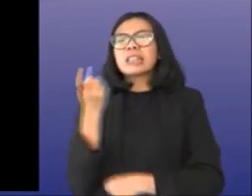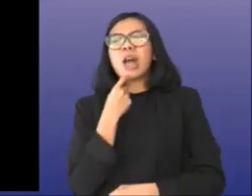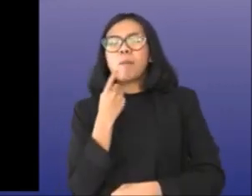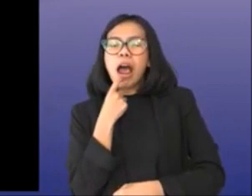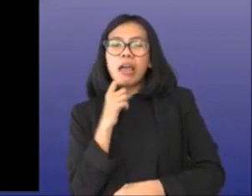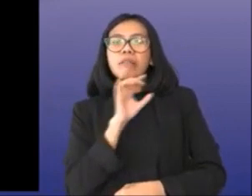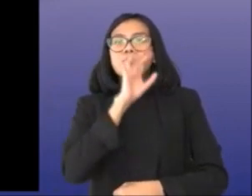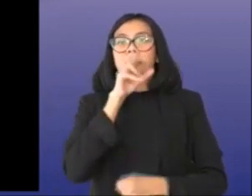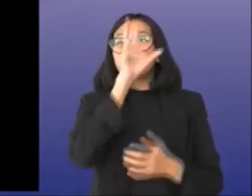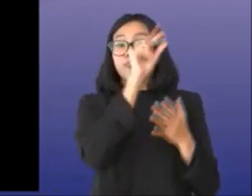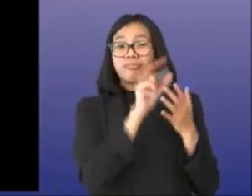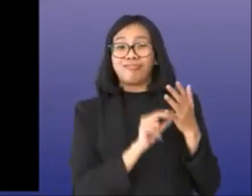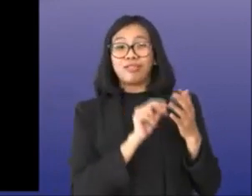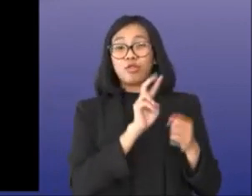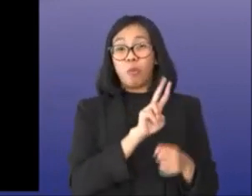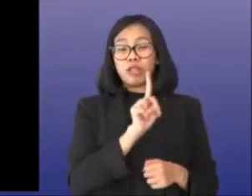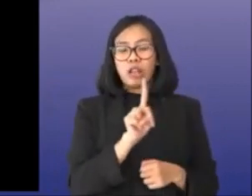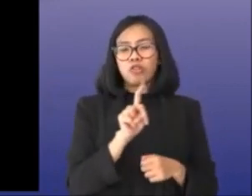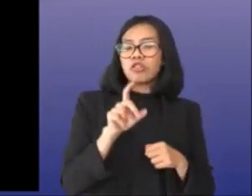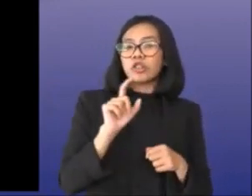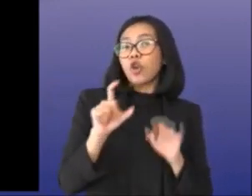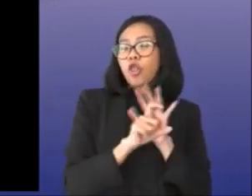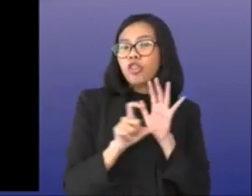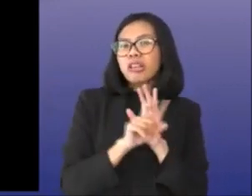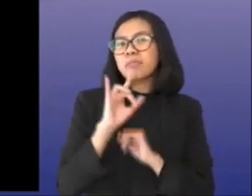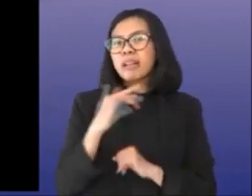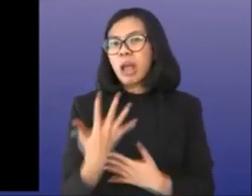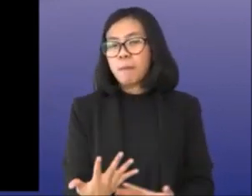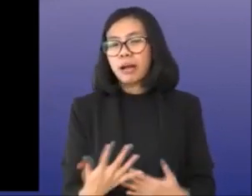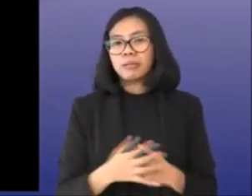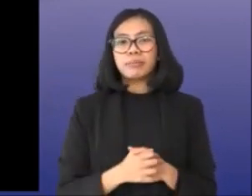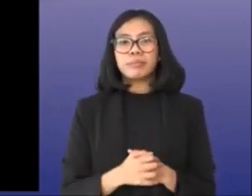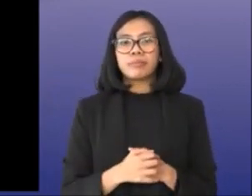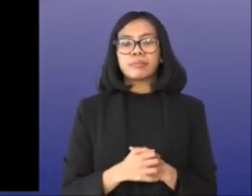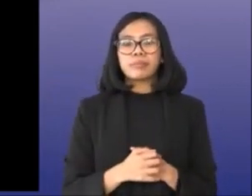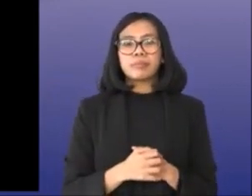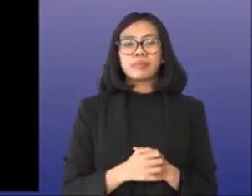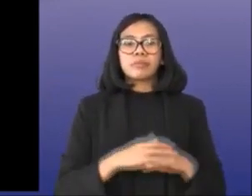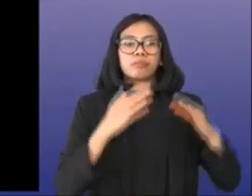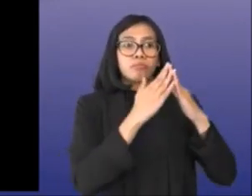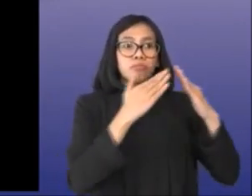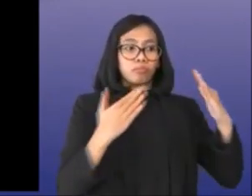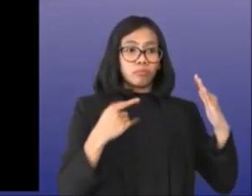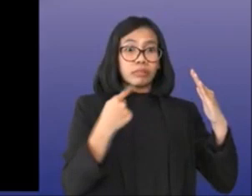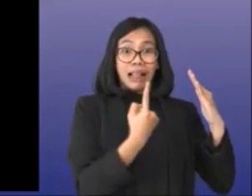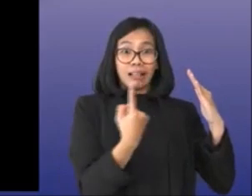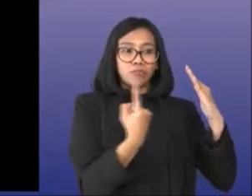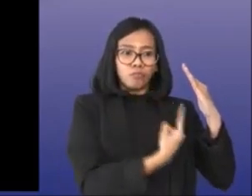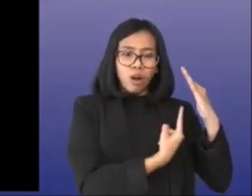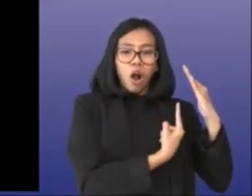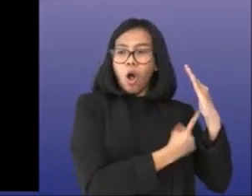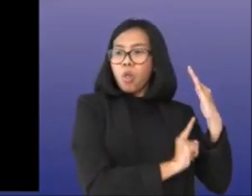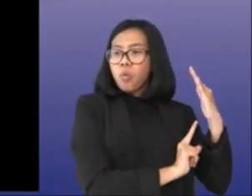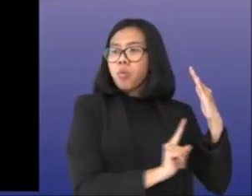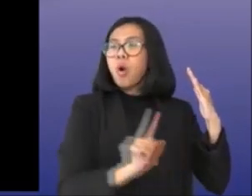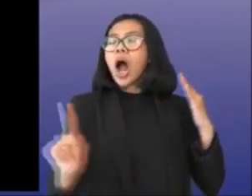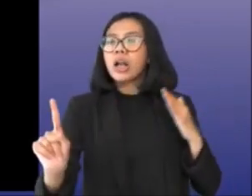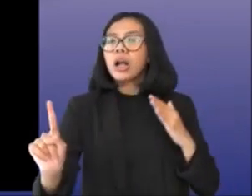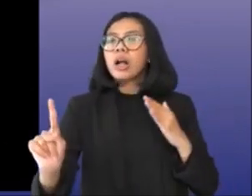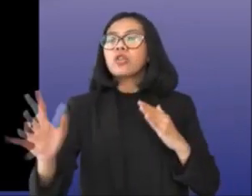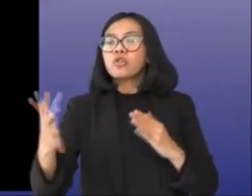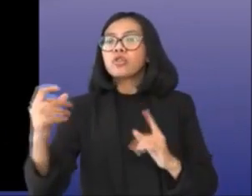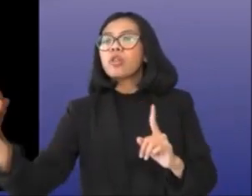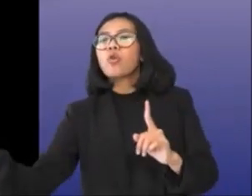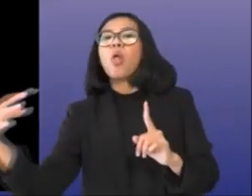antaranya adalah pertanyaan tentang potensi tertular di luar rumah. Pertanyaan-pertanyaan mengenai